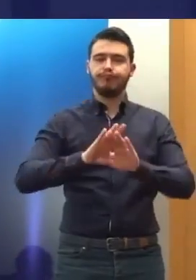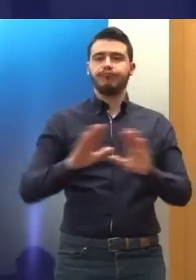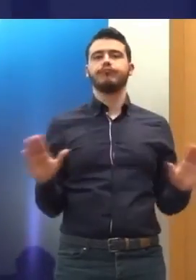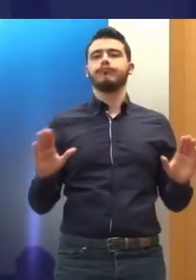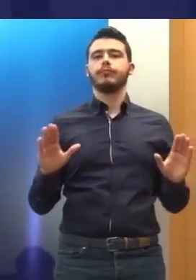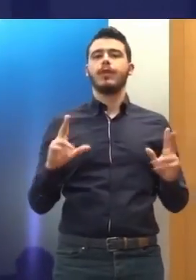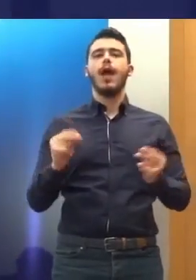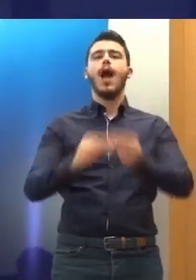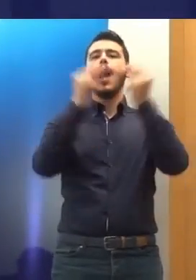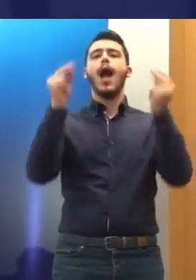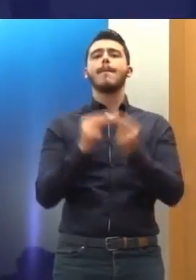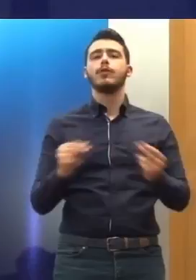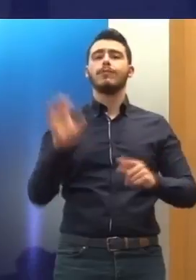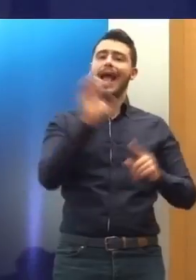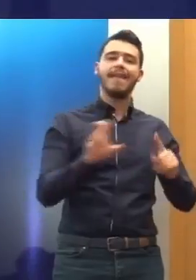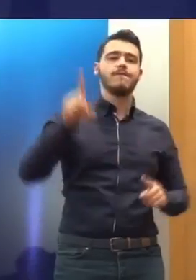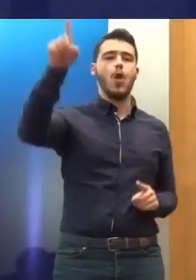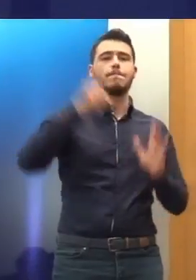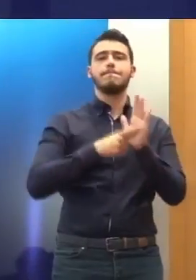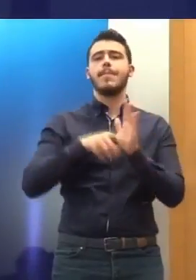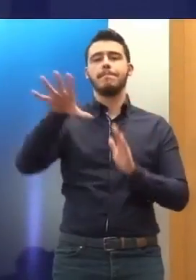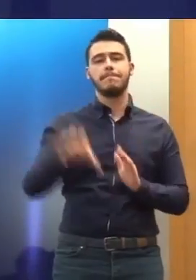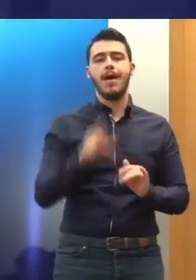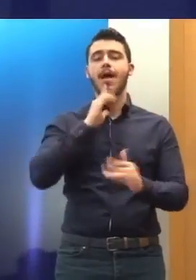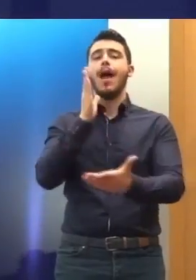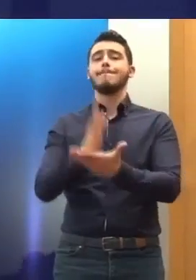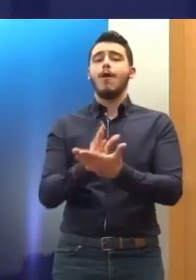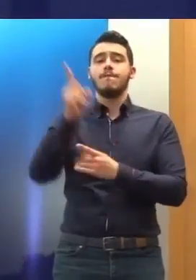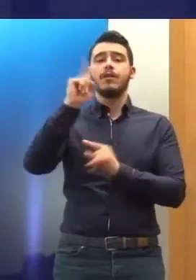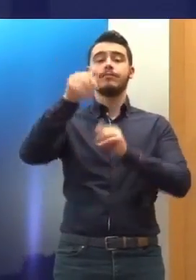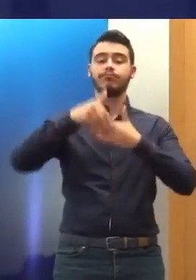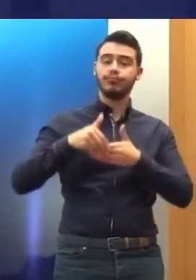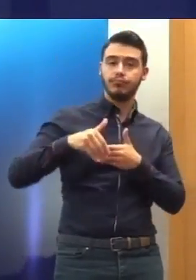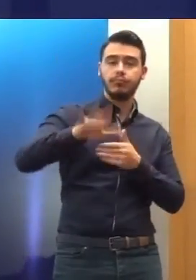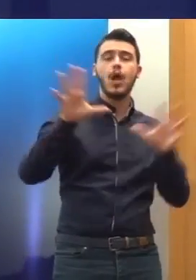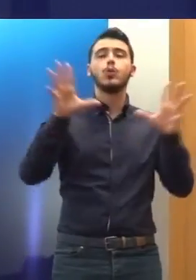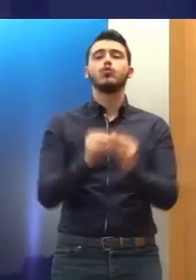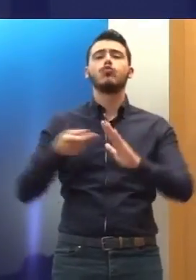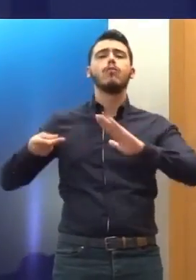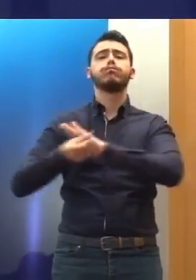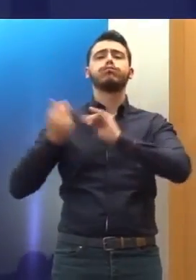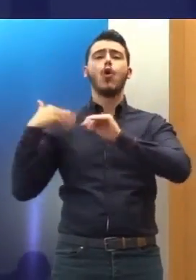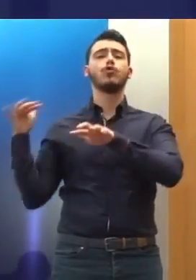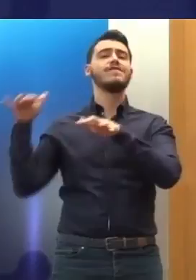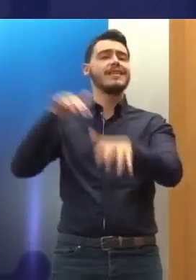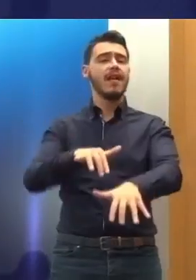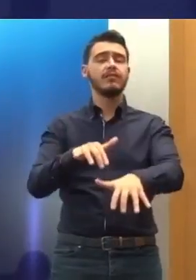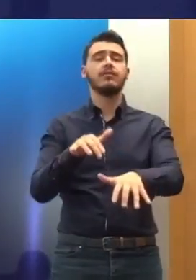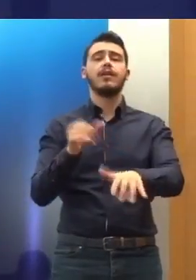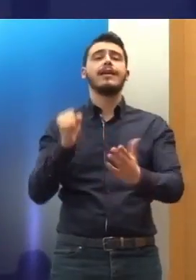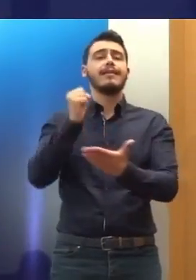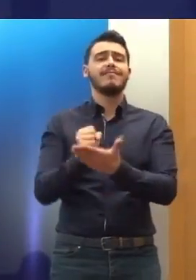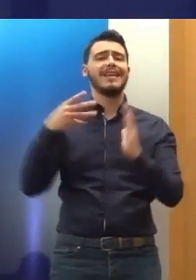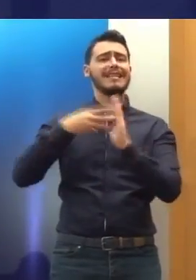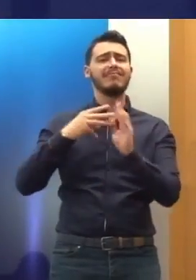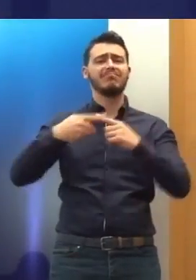Ευρώπη. Το πιο σημαντικό το επόμενο διάστημα στο προσφυγικό μεταναστευτικό ζήτημα και η προκλήση που θα αντιμετωπίσει και η